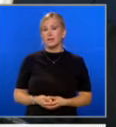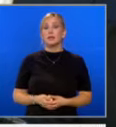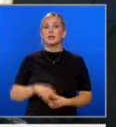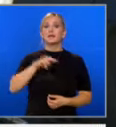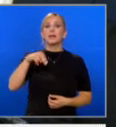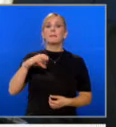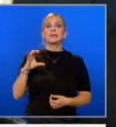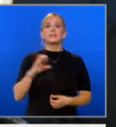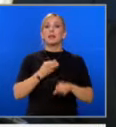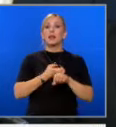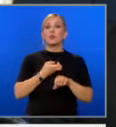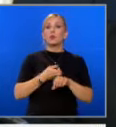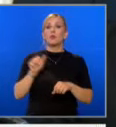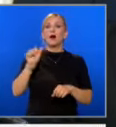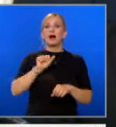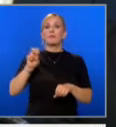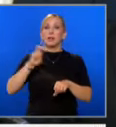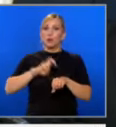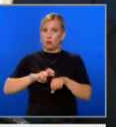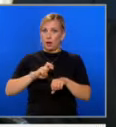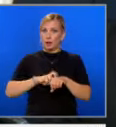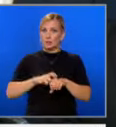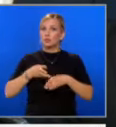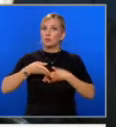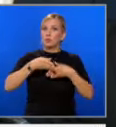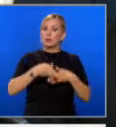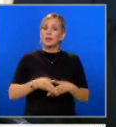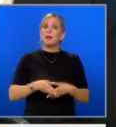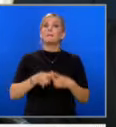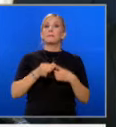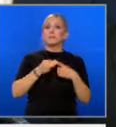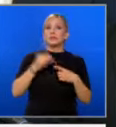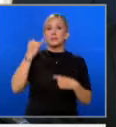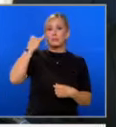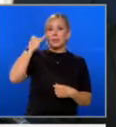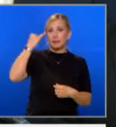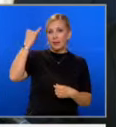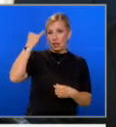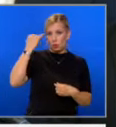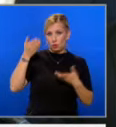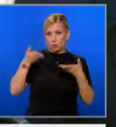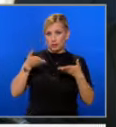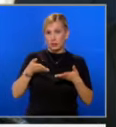на доктора Ахмед Тоган, ще подкрепят принципите, идеите и идеологията, която е